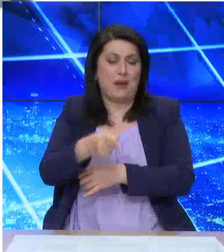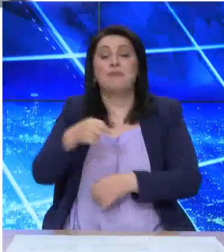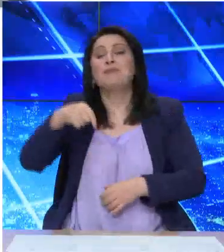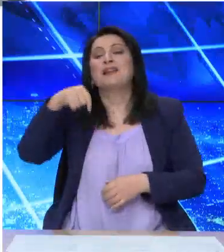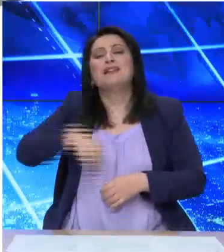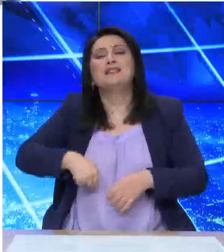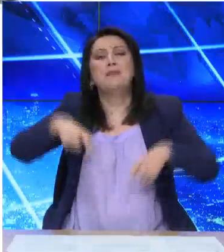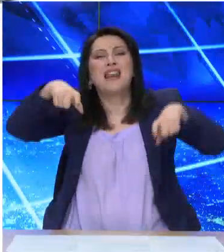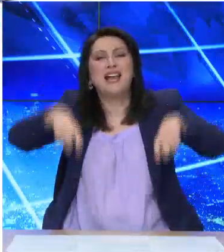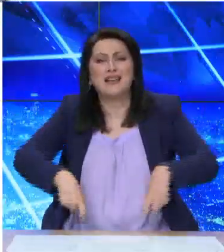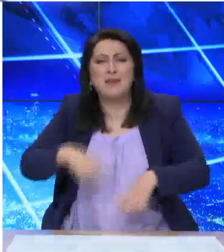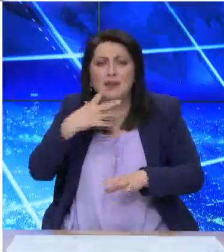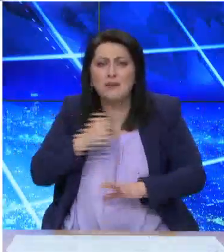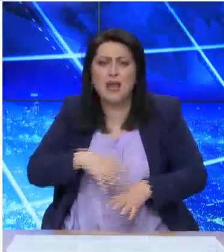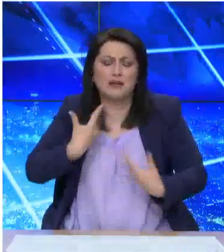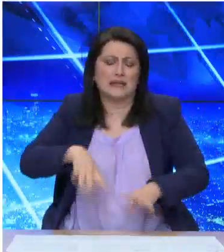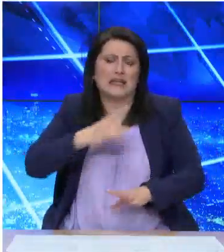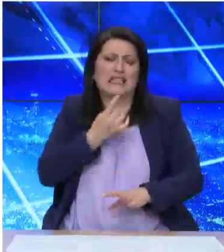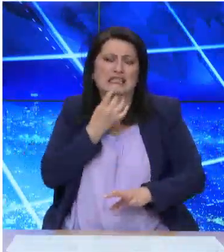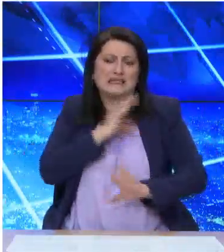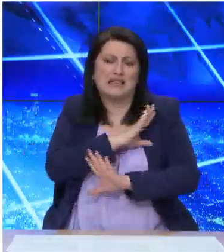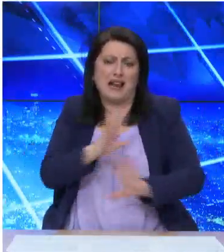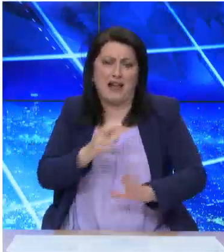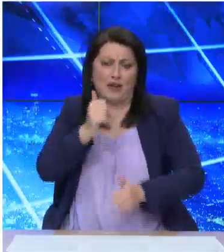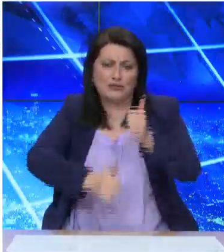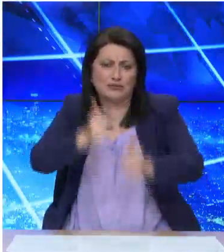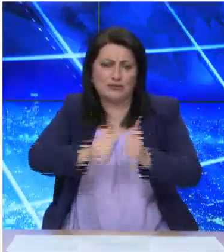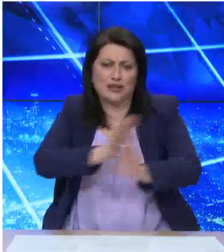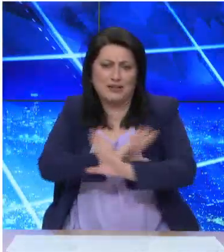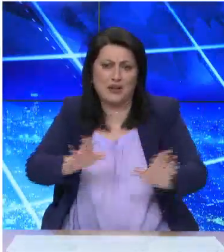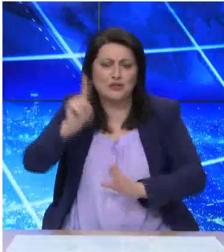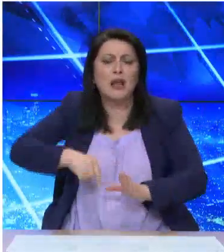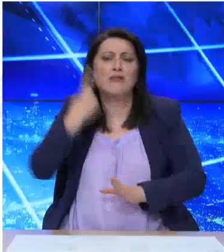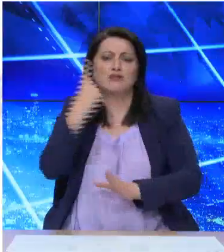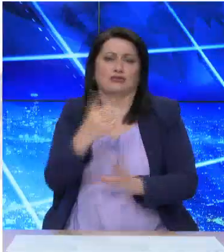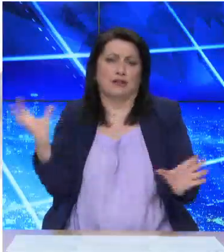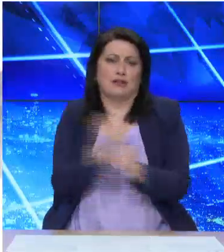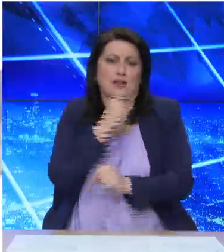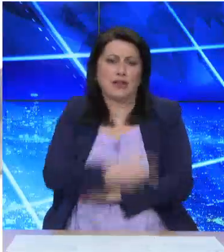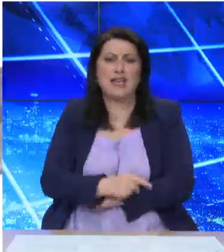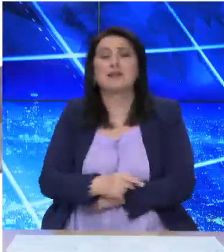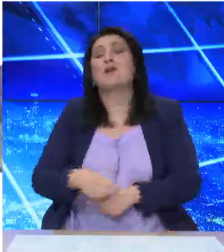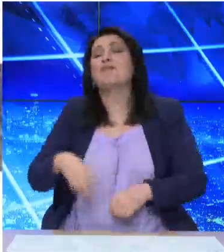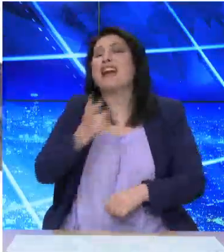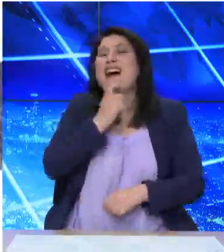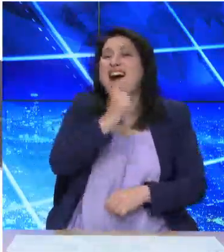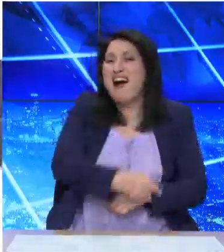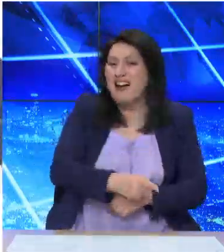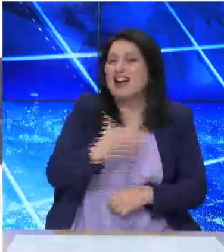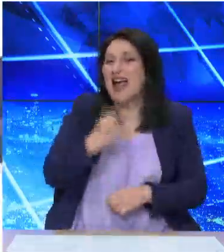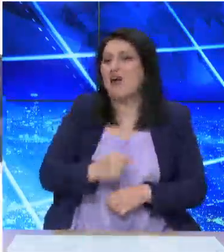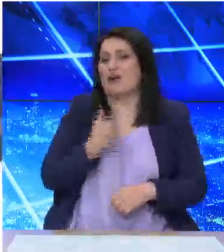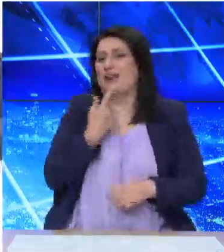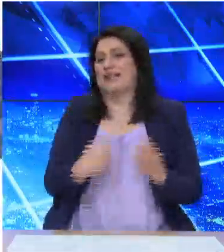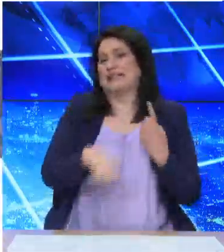μετατραπεί σε ρωμαϊκή αρένα και στο τέλος θα μείνει όρθιος μόνο ένας. Τα τρία λιοντάρκια έχουν το πλέον έκτημα της έδρας αφού ο μεγάλος